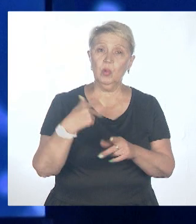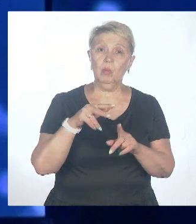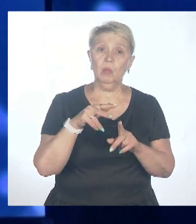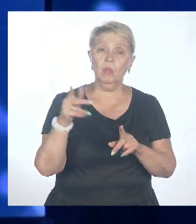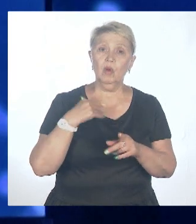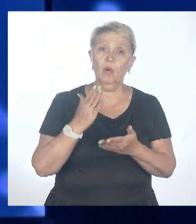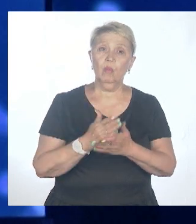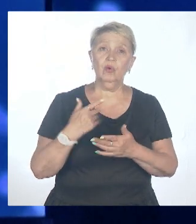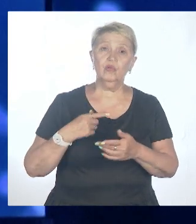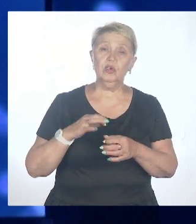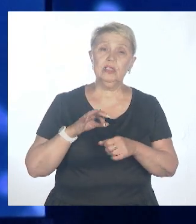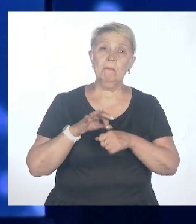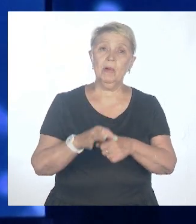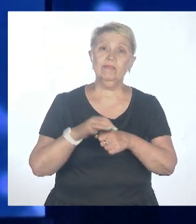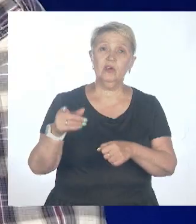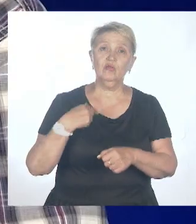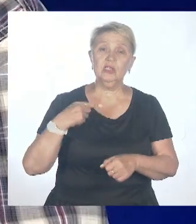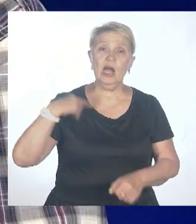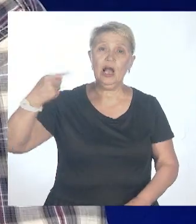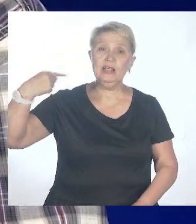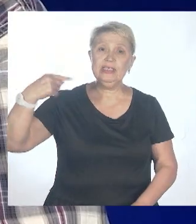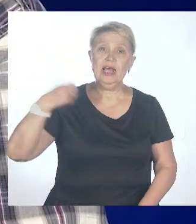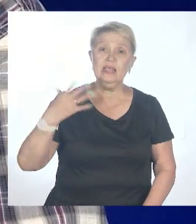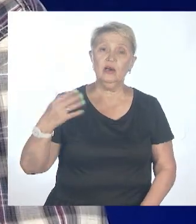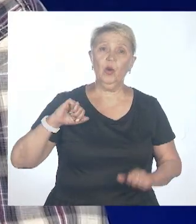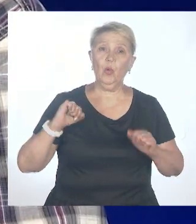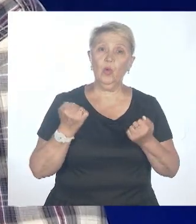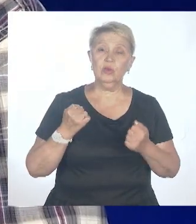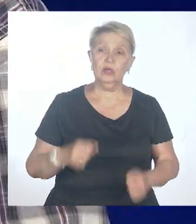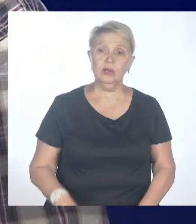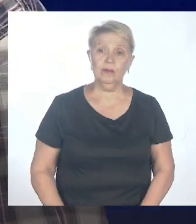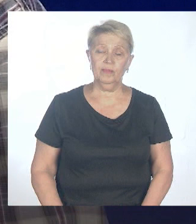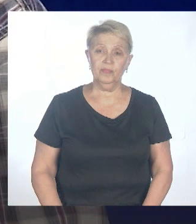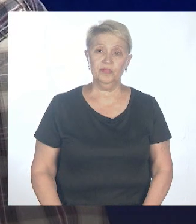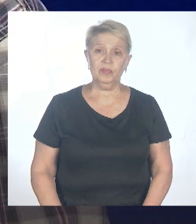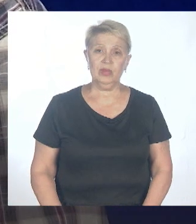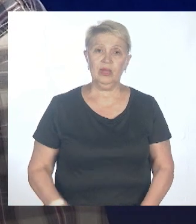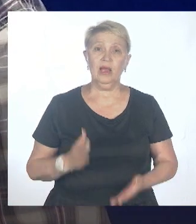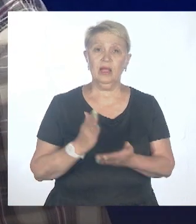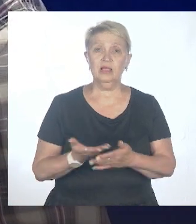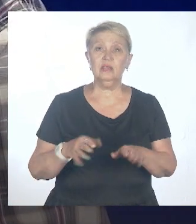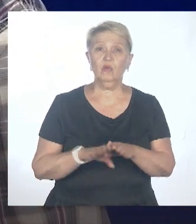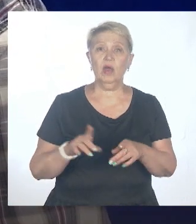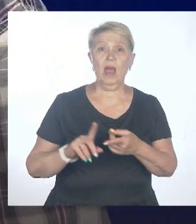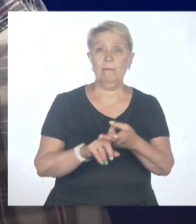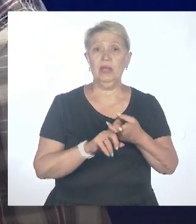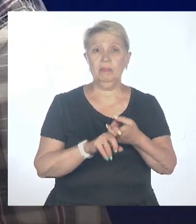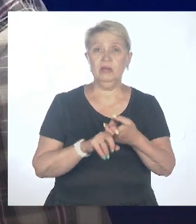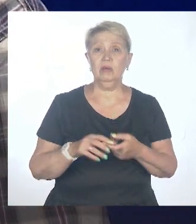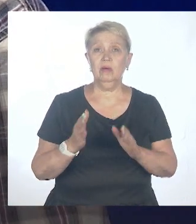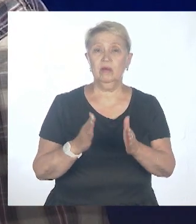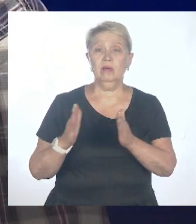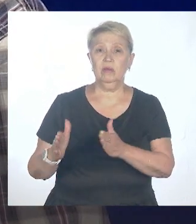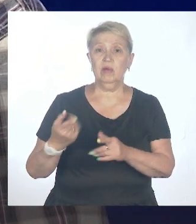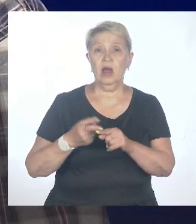Вот видите ли вам какой-то смысл в этой? Ну, здесь есть, конечно, некоторый такой эпидемический аспект. Но он касается не только коронавируса, но вообще